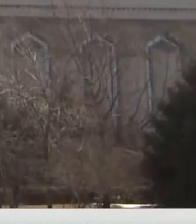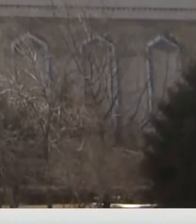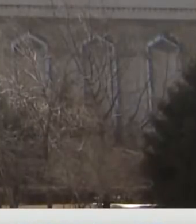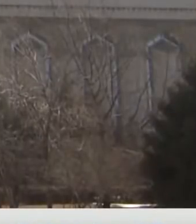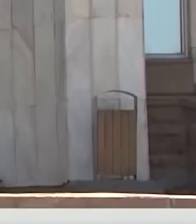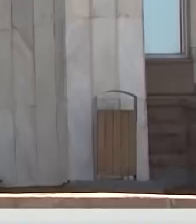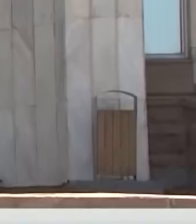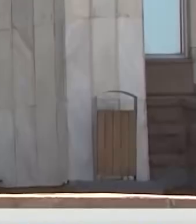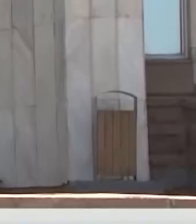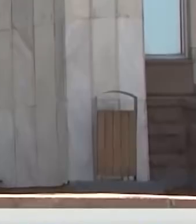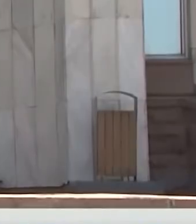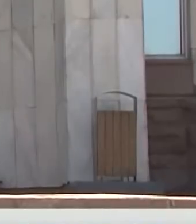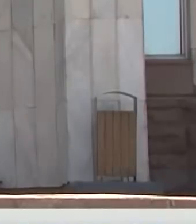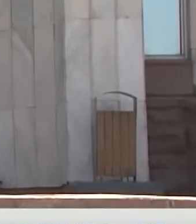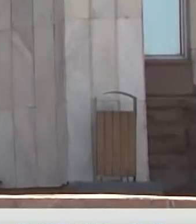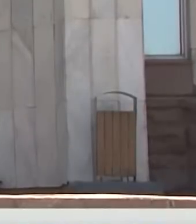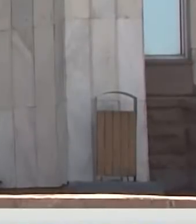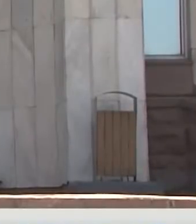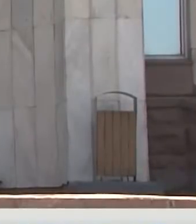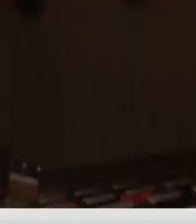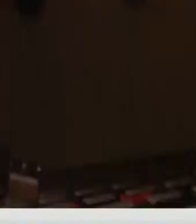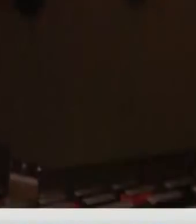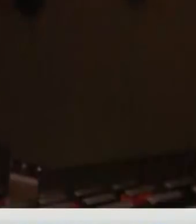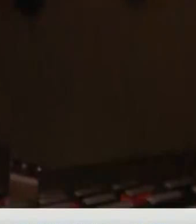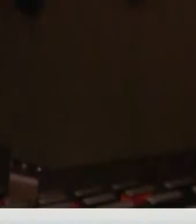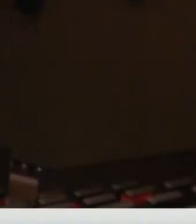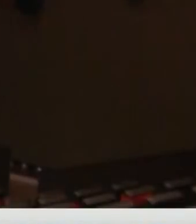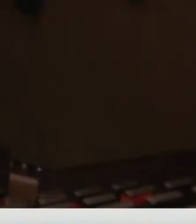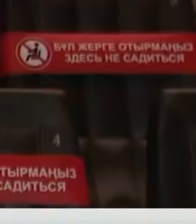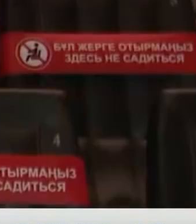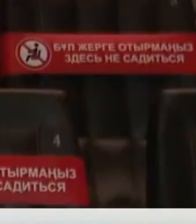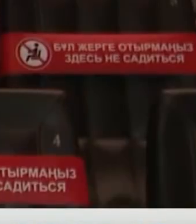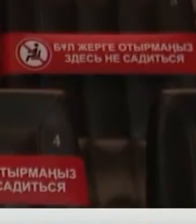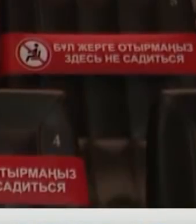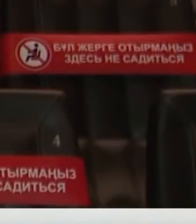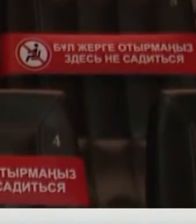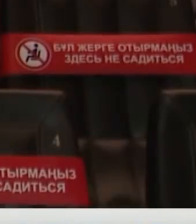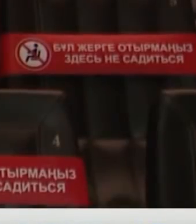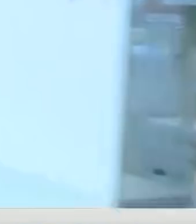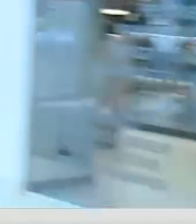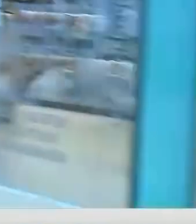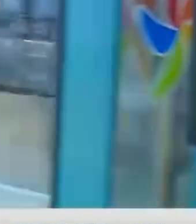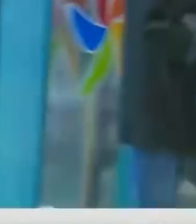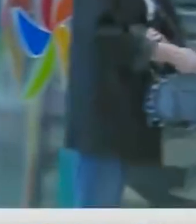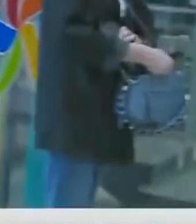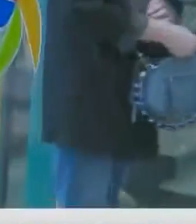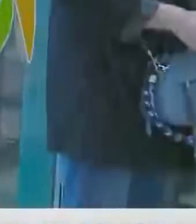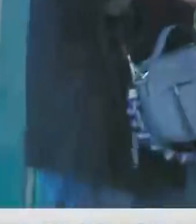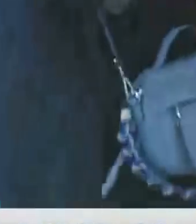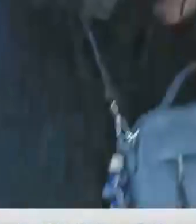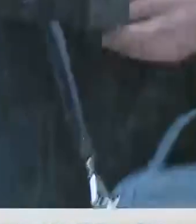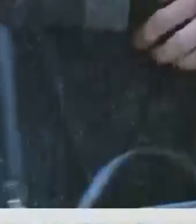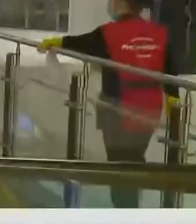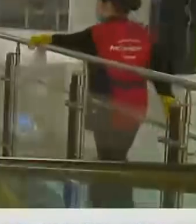под полным запретом деятельность кинотеатров, образовательных центров, всех непродуктовых рынков, торговых домов. Рестораны-кафе